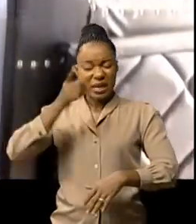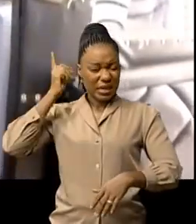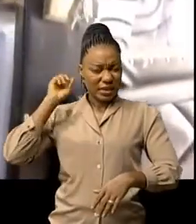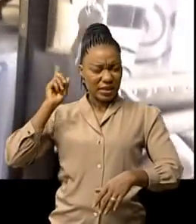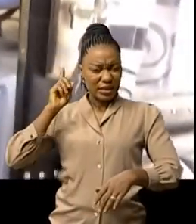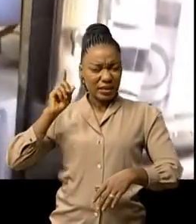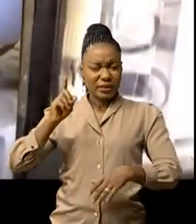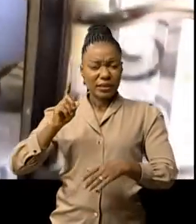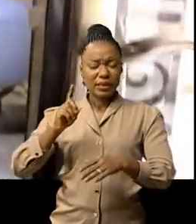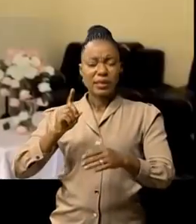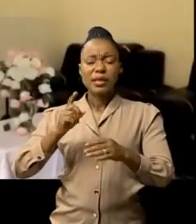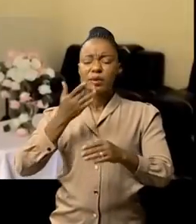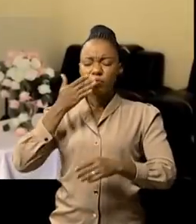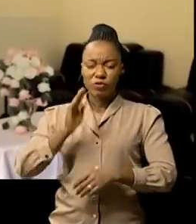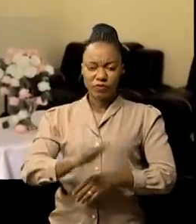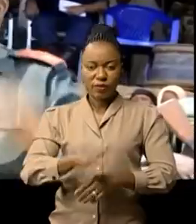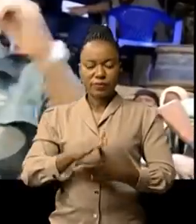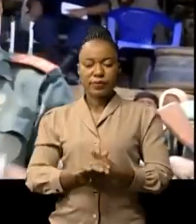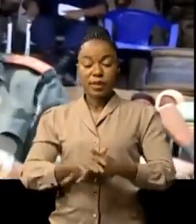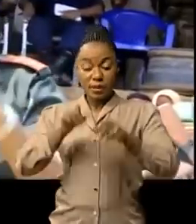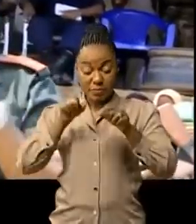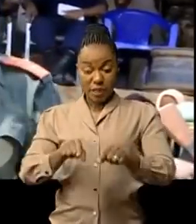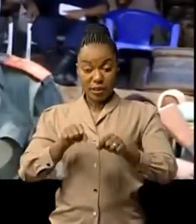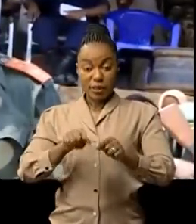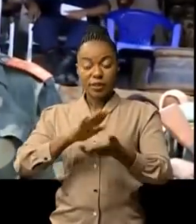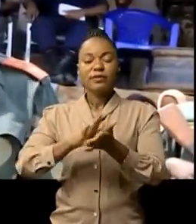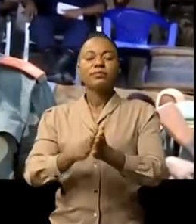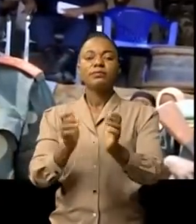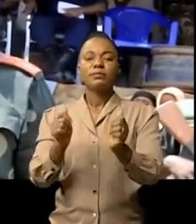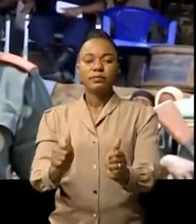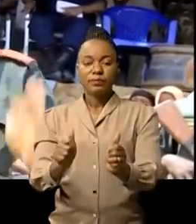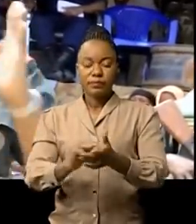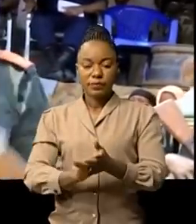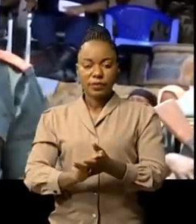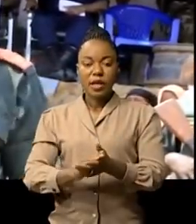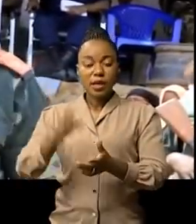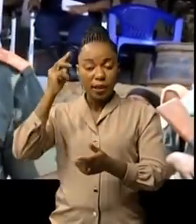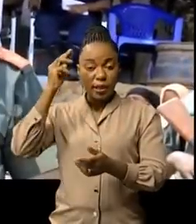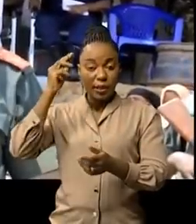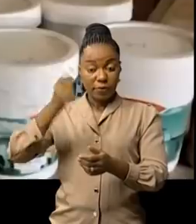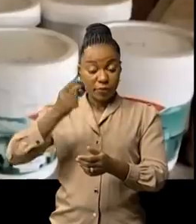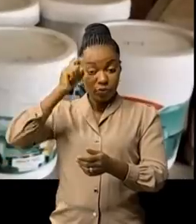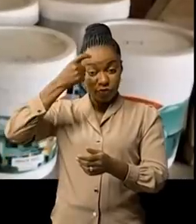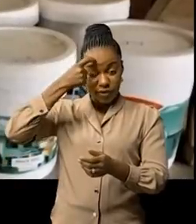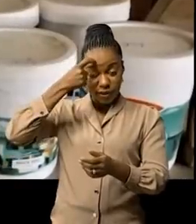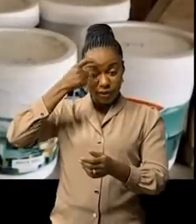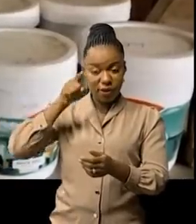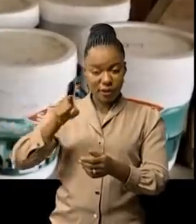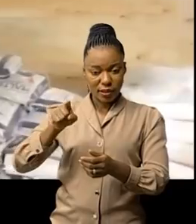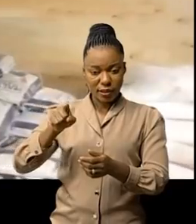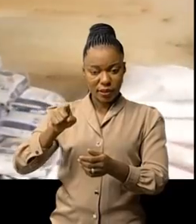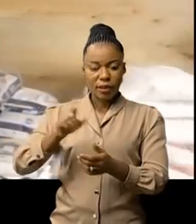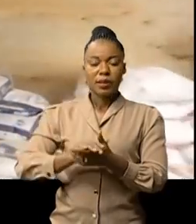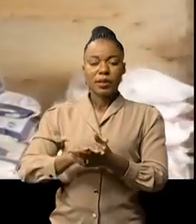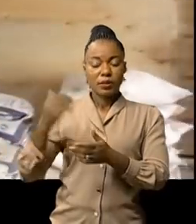équipé à ce jour. Ceci grâce à l'implication du gouverneur militaire de Litori, le lieutenant-général Luboyan Kachamadjouni, qui a financé ce projet